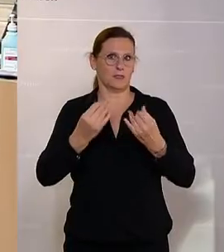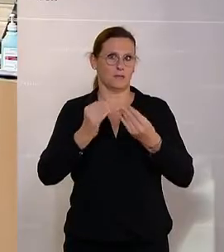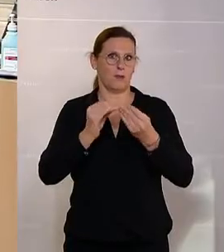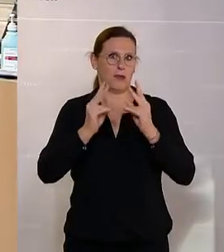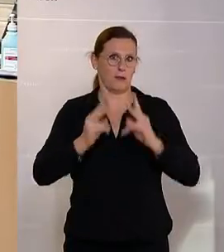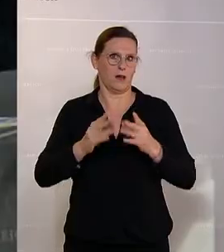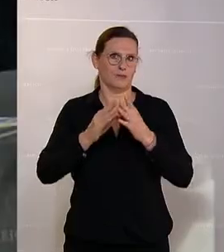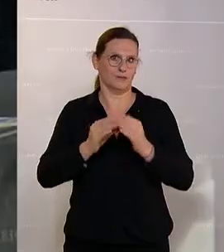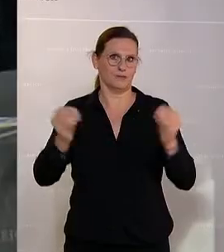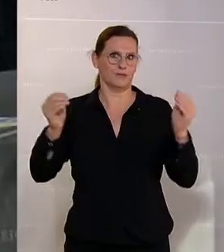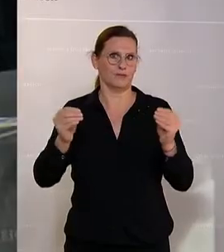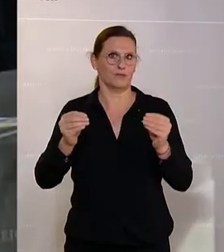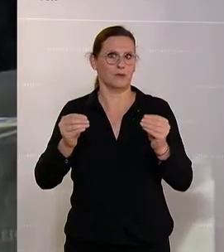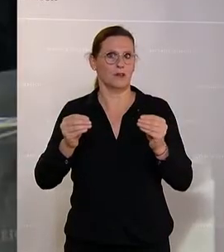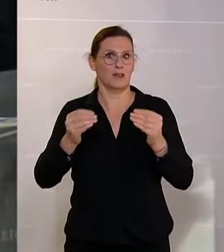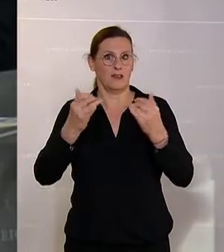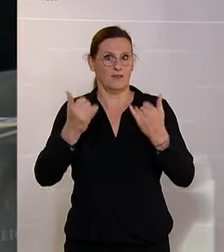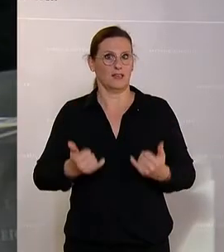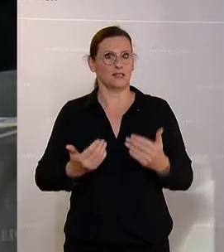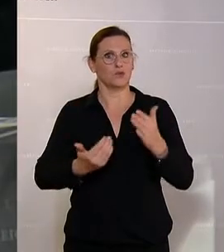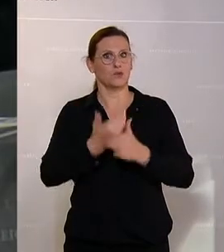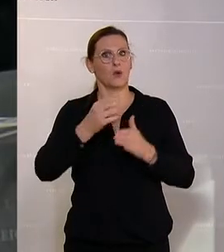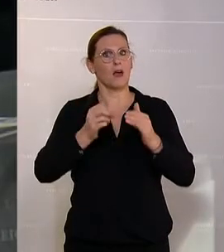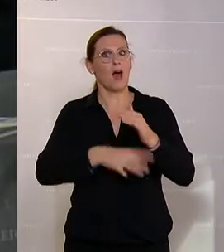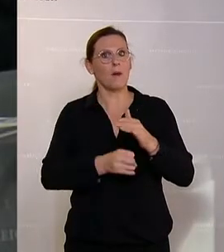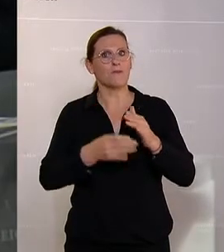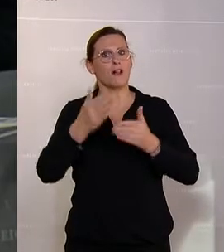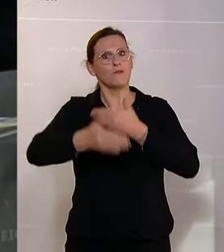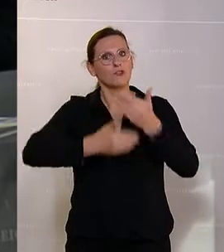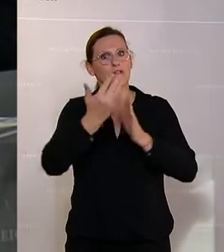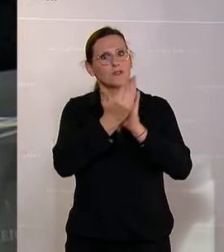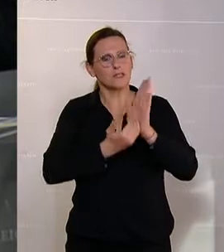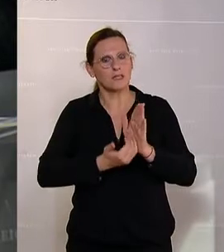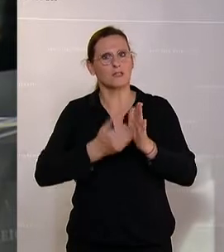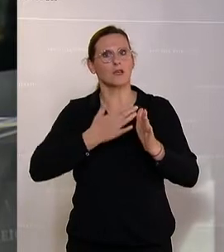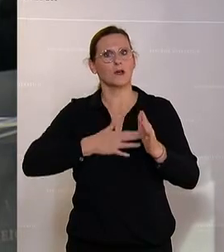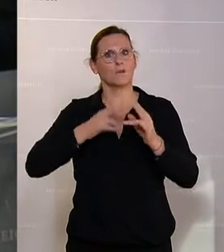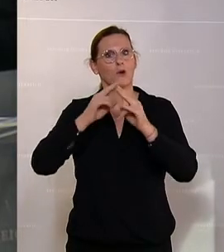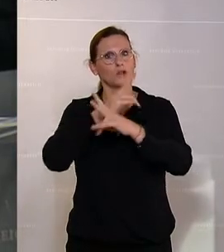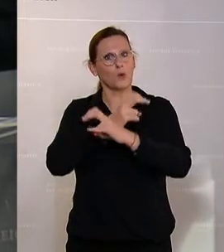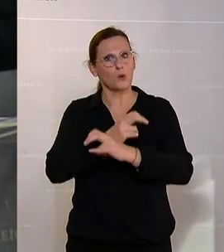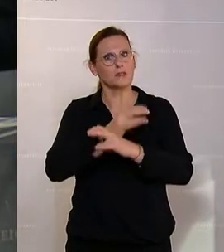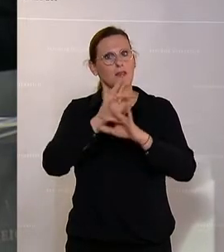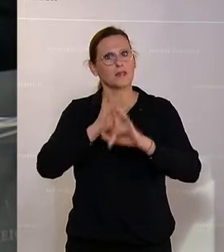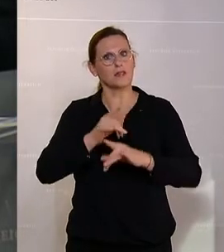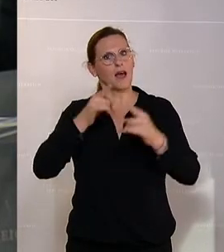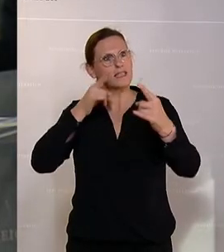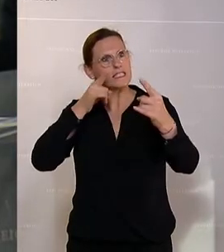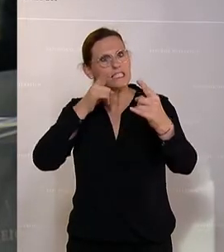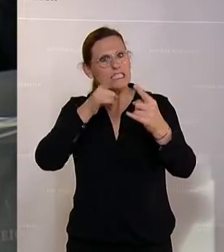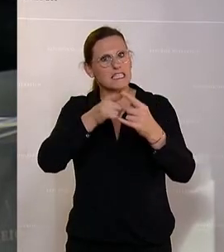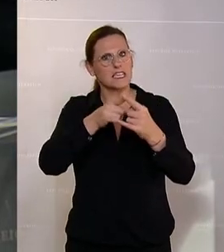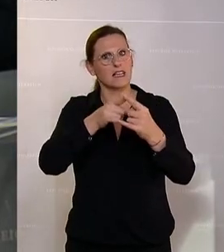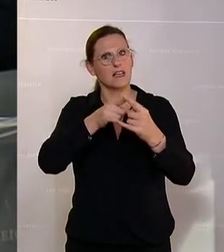Denn mit dem Abfallwirtschaftsgesetz wollen wir in Österreich in Zukunft auf ein Einwegpfandsystem setzen und das ab